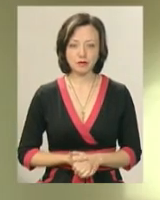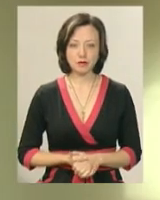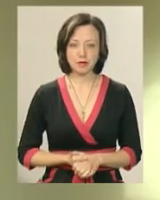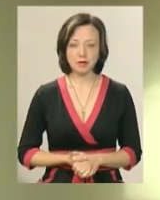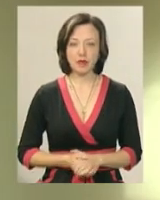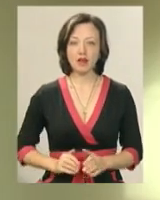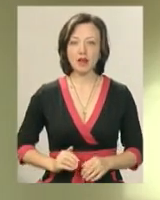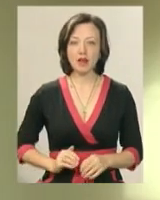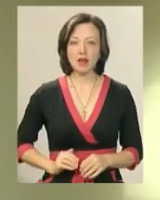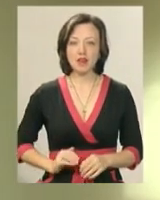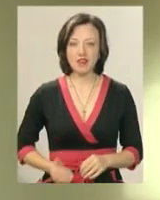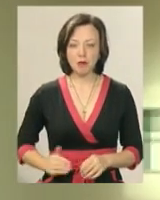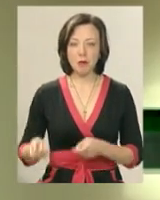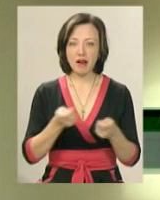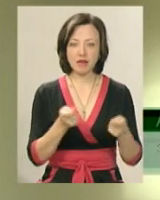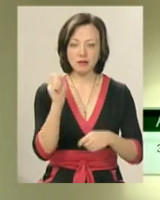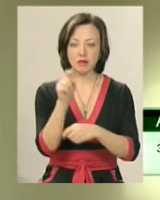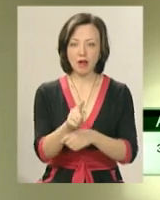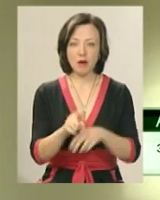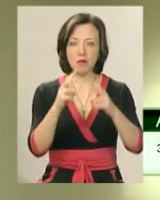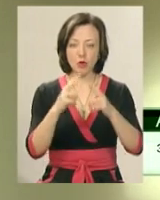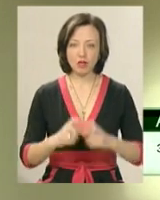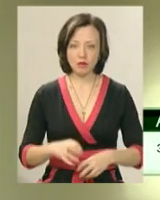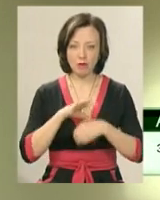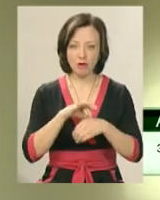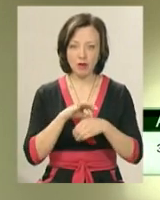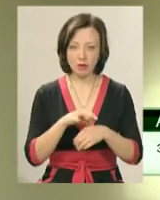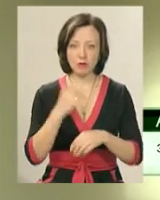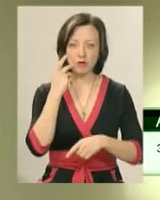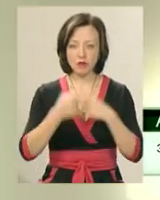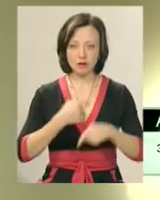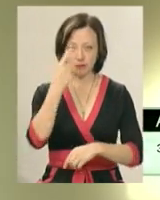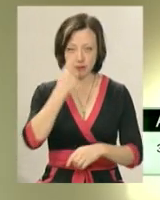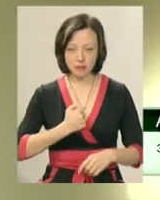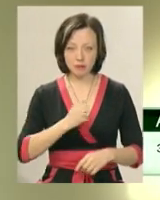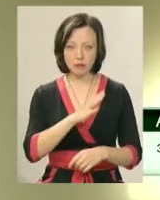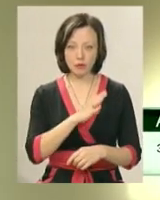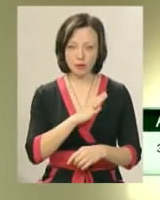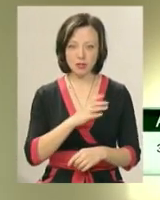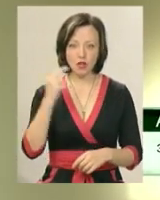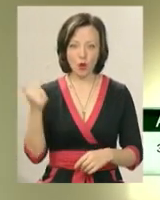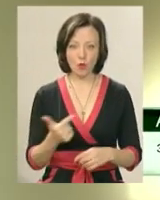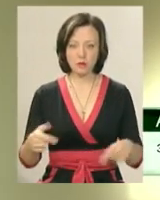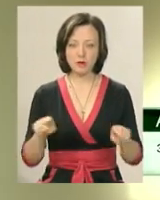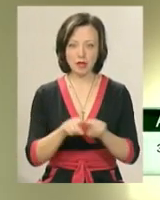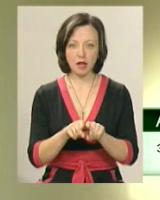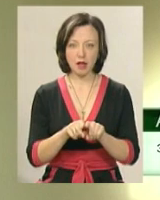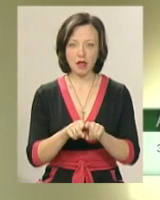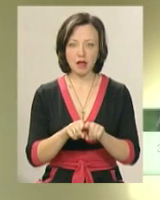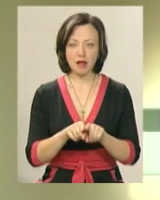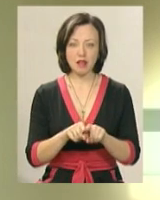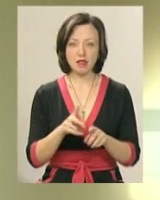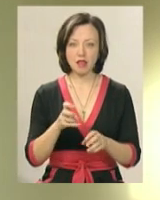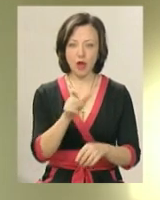Перевізнику було доручено провести внутрішнє розслідування, про яке мене постійно інформували. За грубість, за таке нелюдське